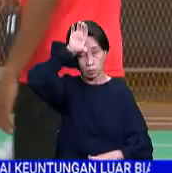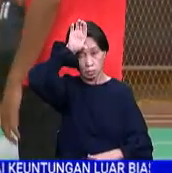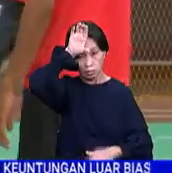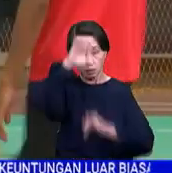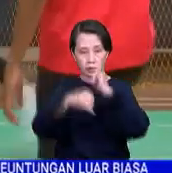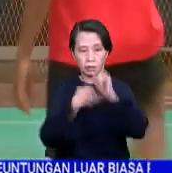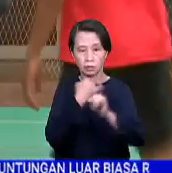Astaf.